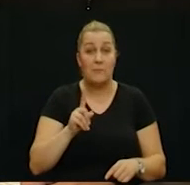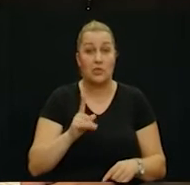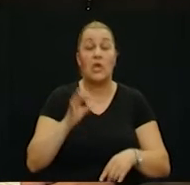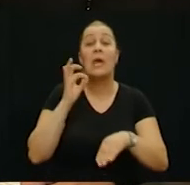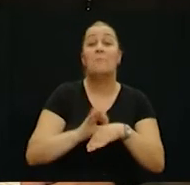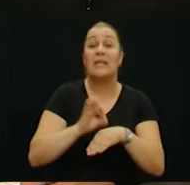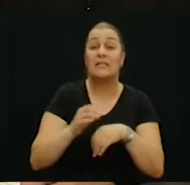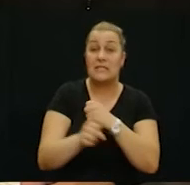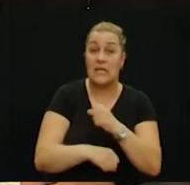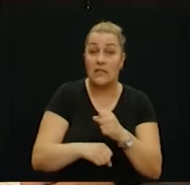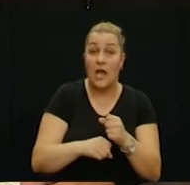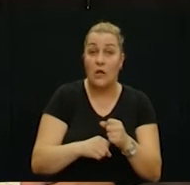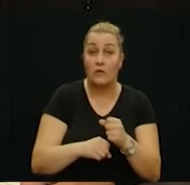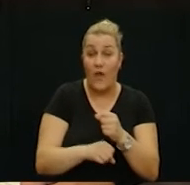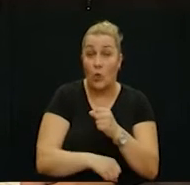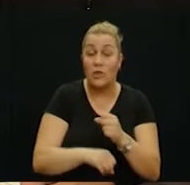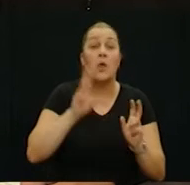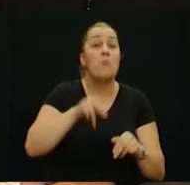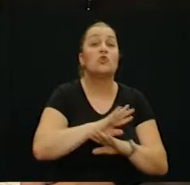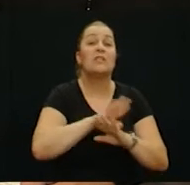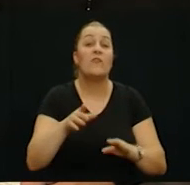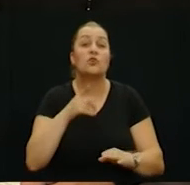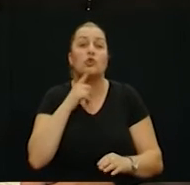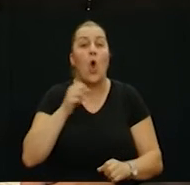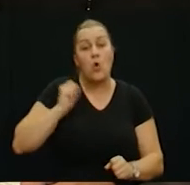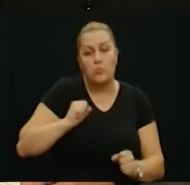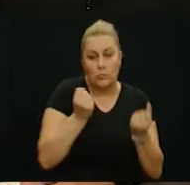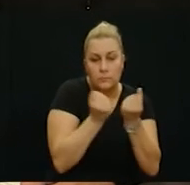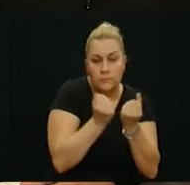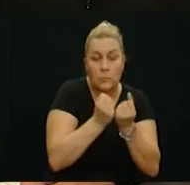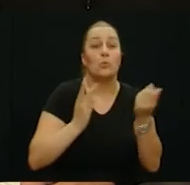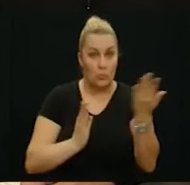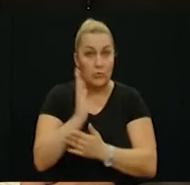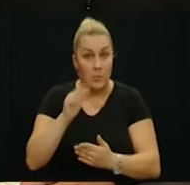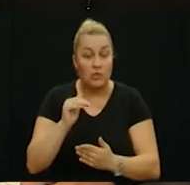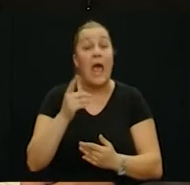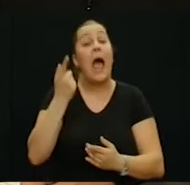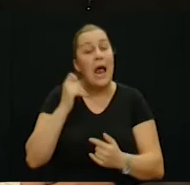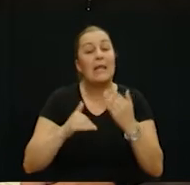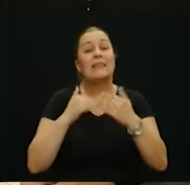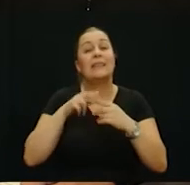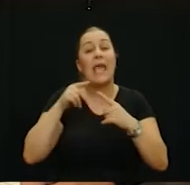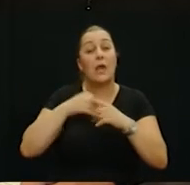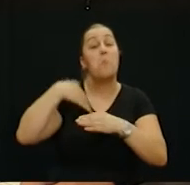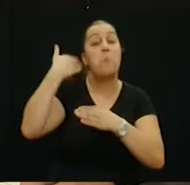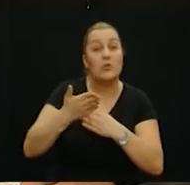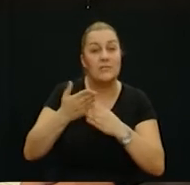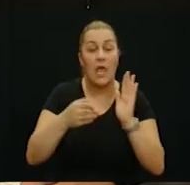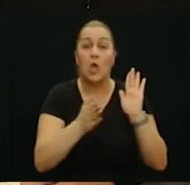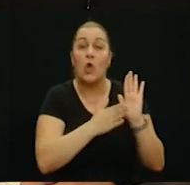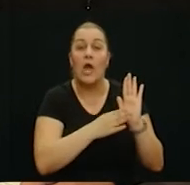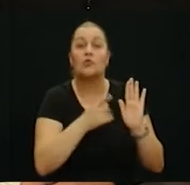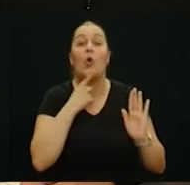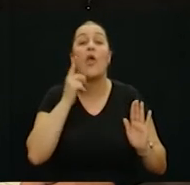Fakultet medicinski može završiti kogod hoće. Kogod je uporan. Ali tek poslije toga se pokazuje kakav je ko čovjek. Samo